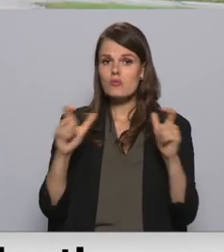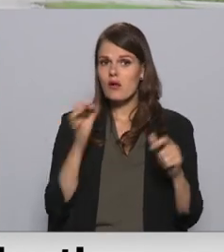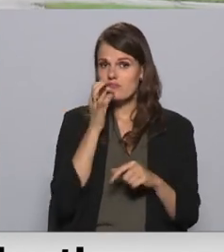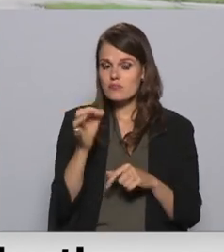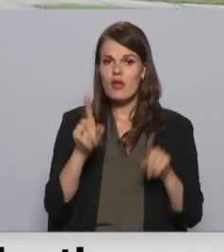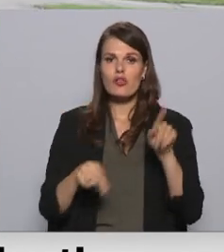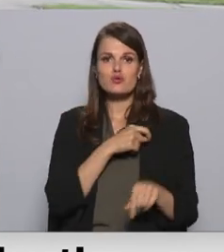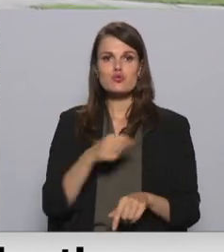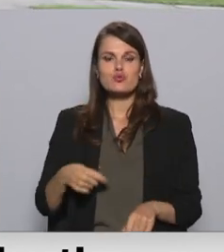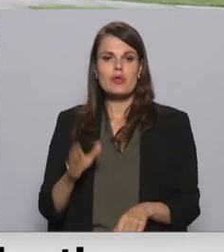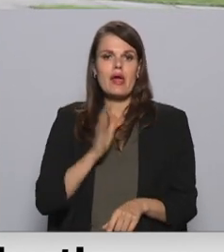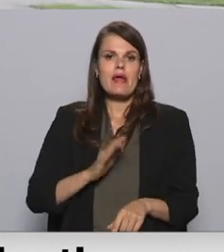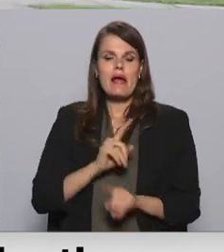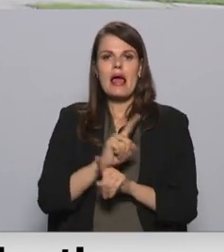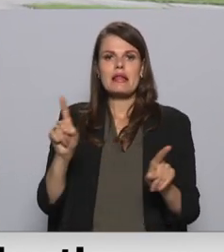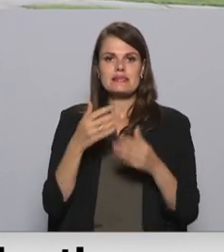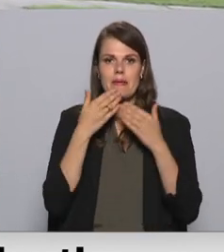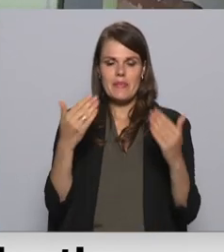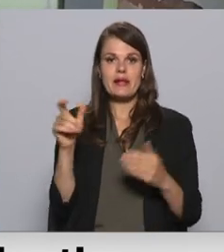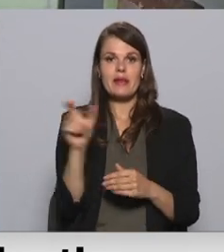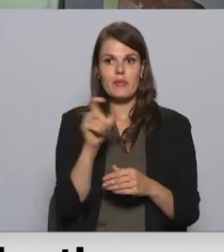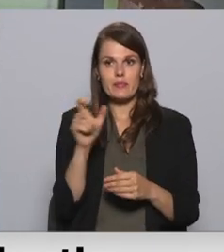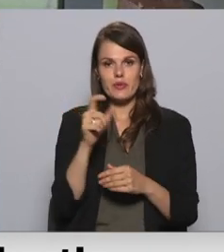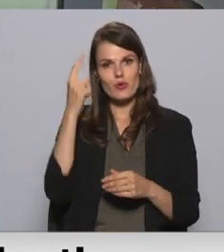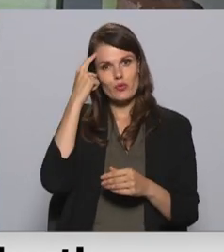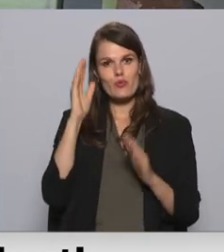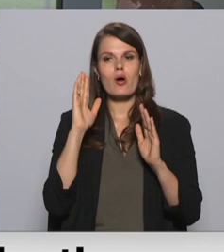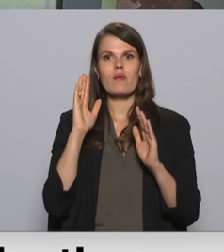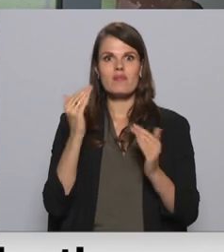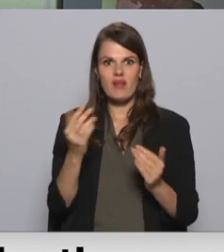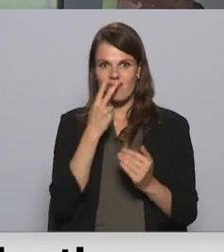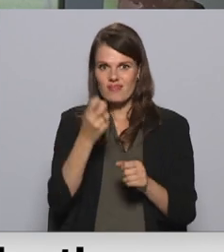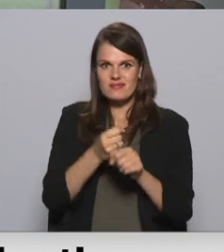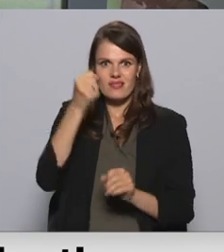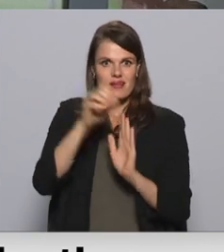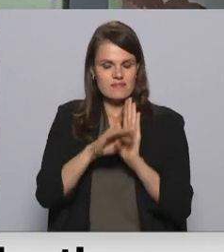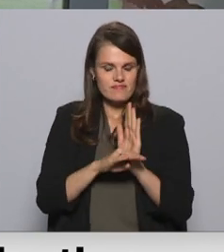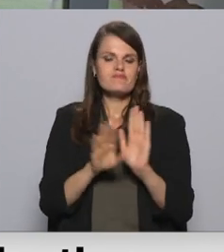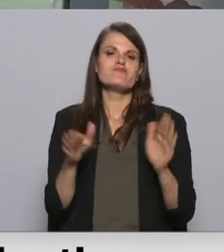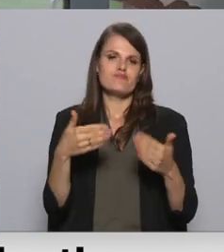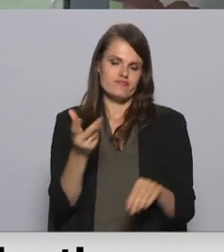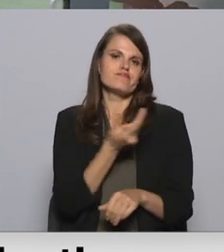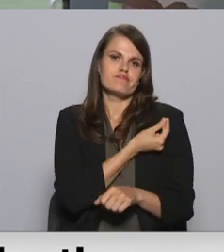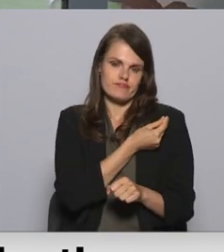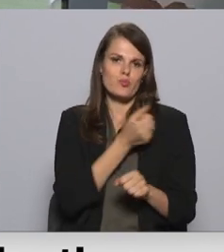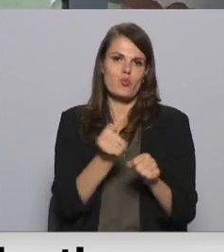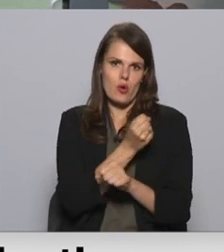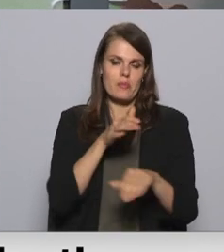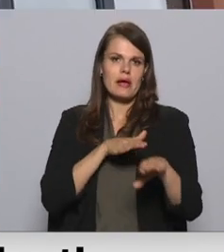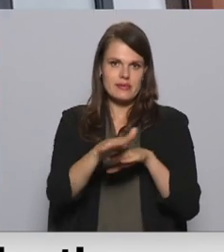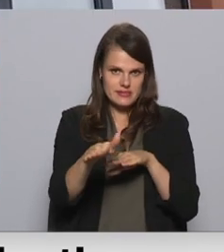studentu nogaidījuši līdz pēdējiem brīdim un paredzot, ka prasības kļūst stingrākas ir uzsākuši vakcināciju pret Covid-19.